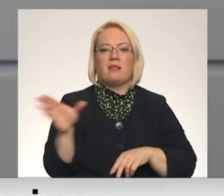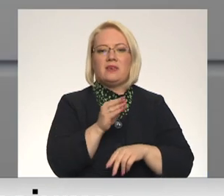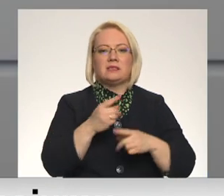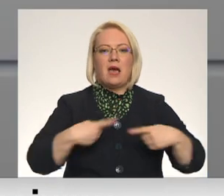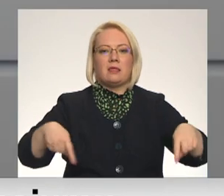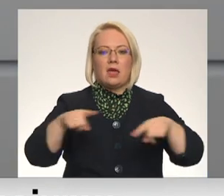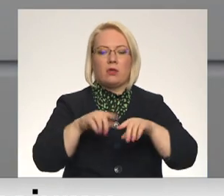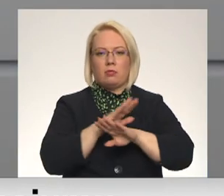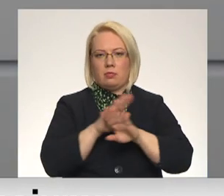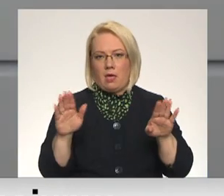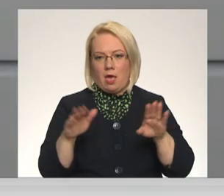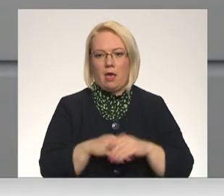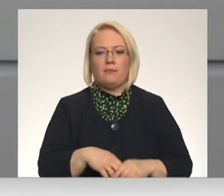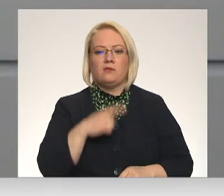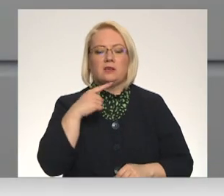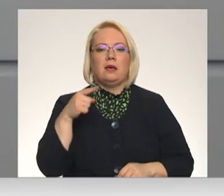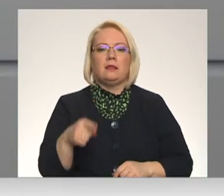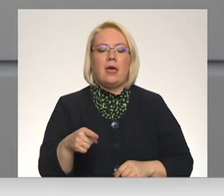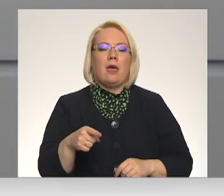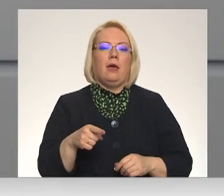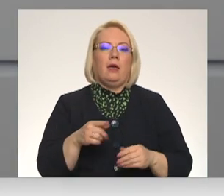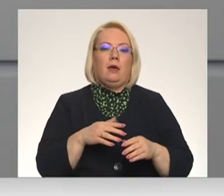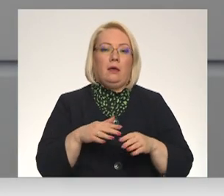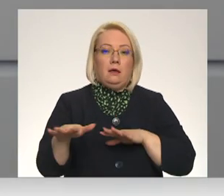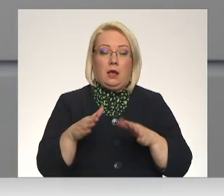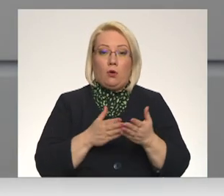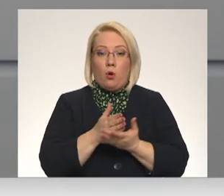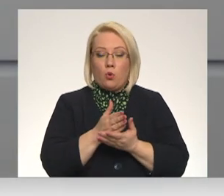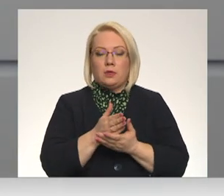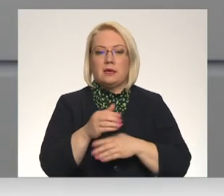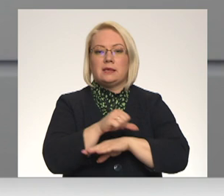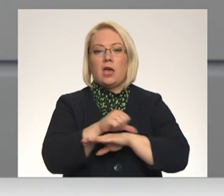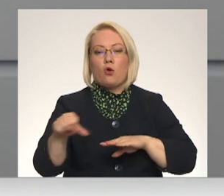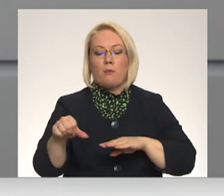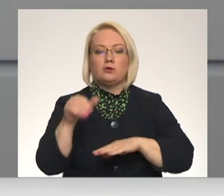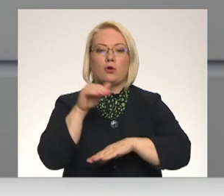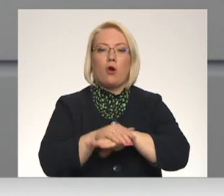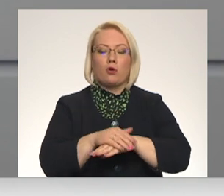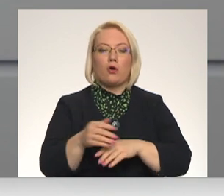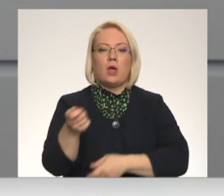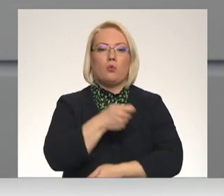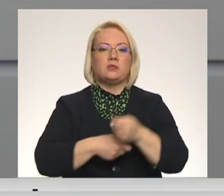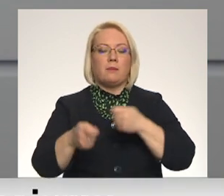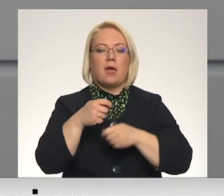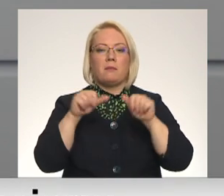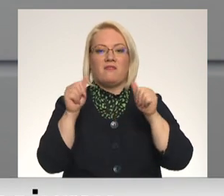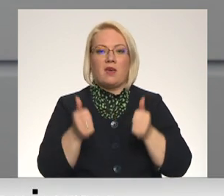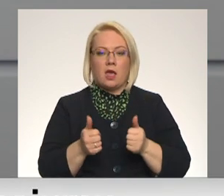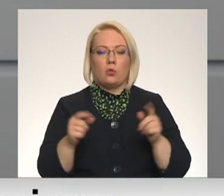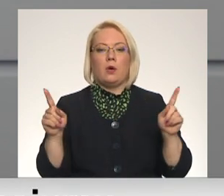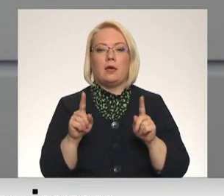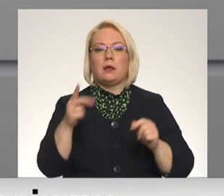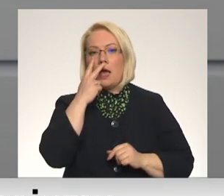Šeit, teiksim, spērot soļus, ierobežojot šo konkrēto uzņēmē darbības veidu, ir